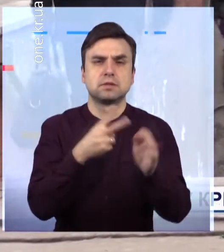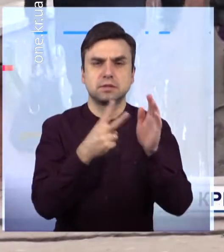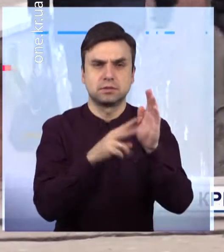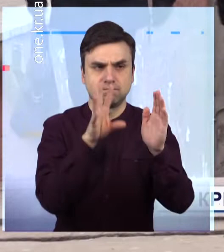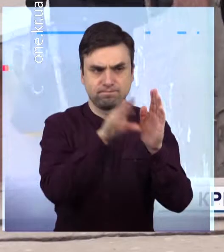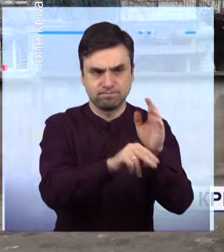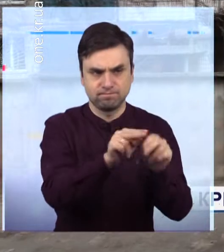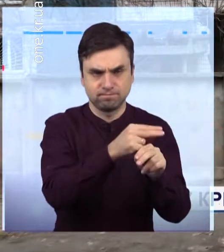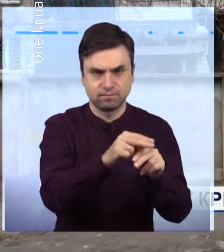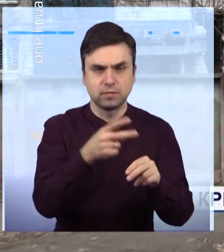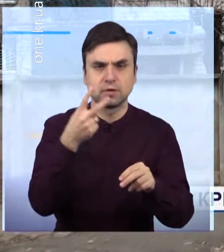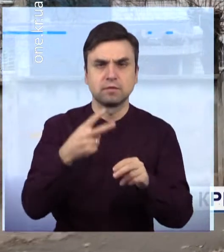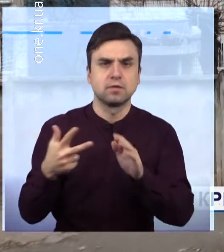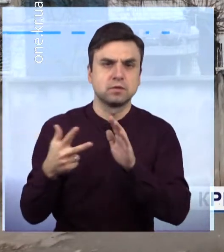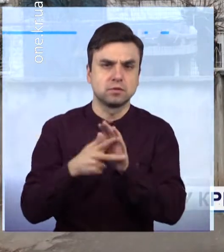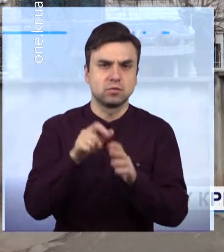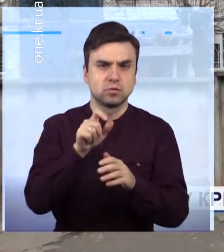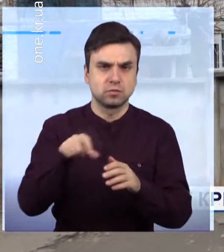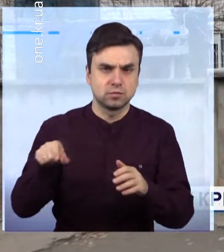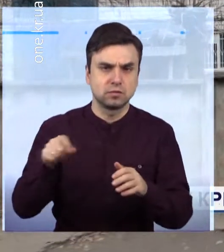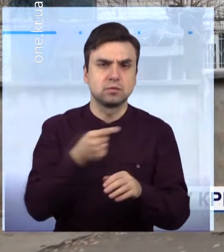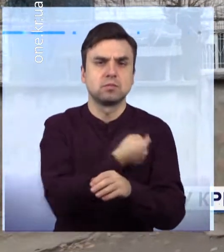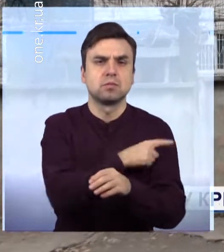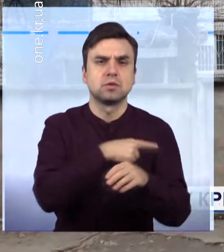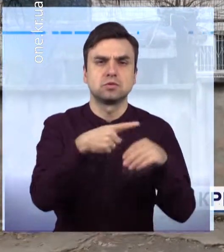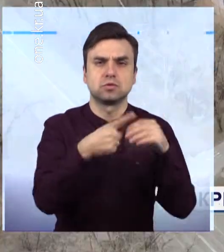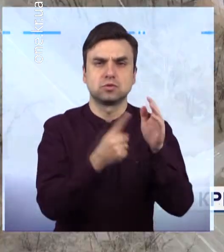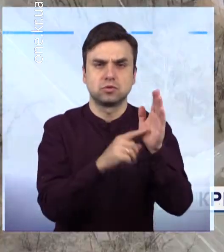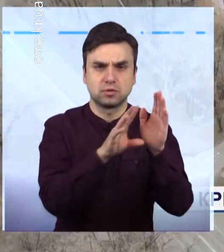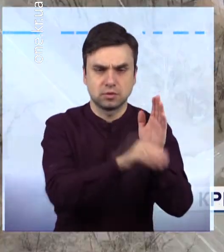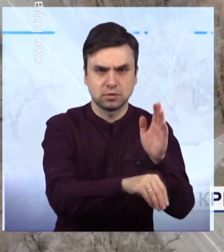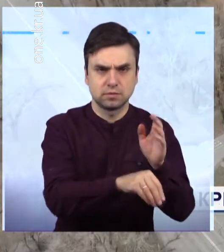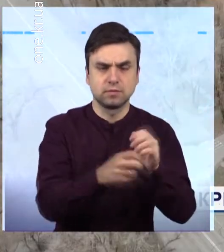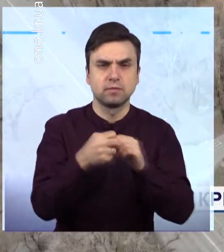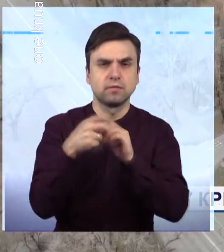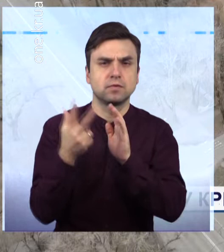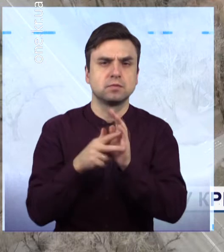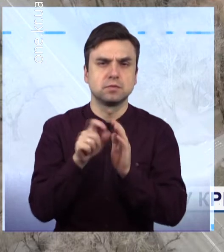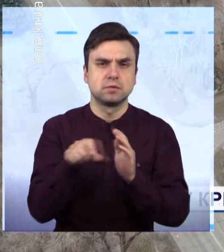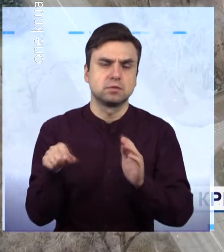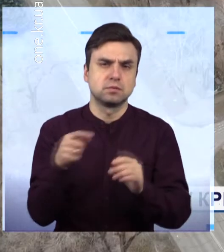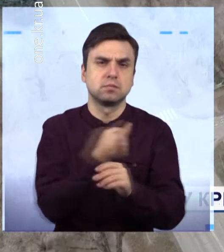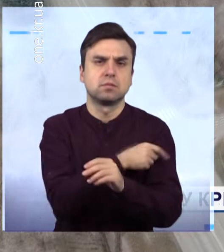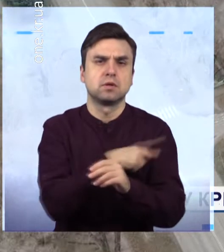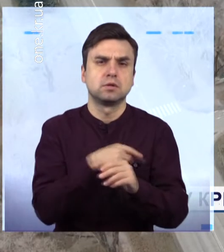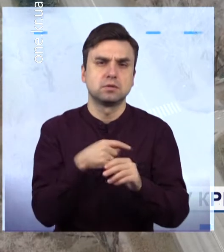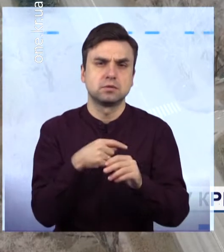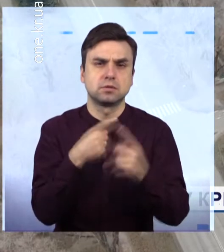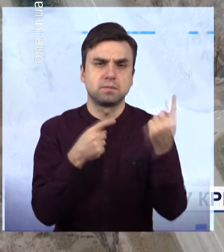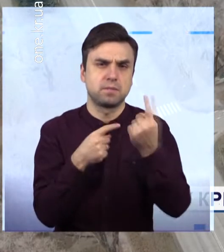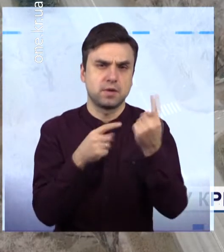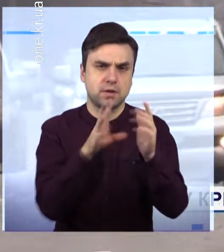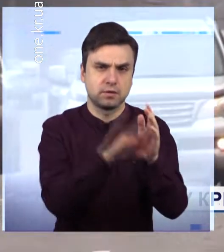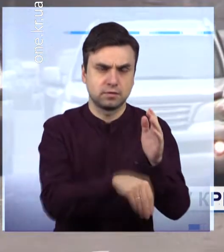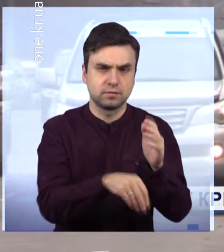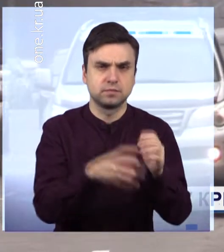людей з ковідом перебувають у лікарні номер 16 18 пацієнтів отримають терапію у першій міськлікарні Ще